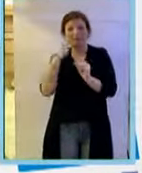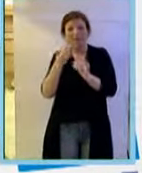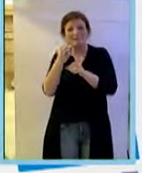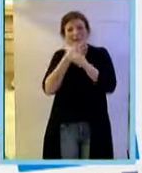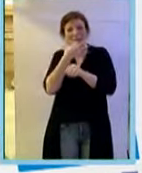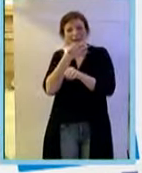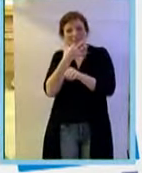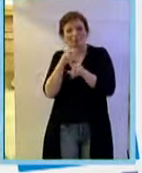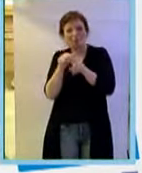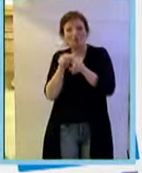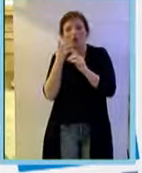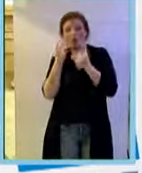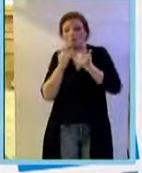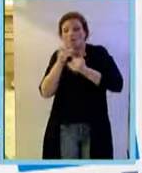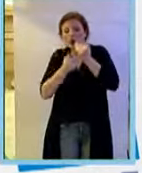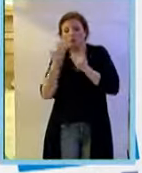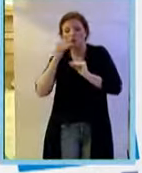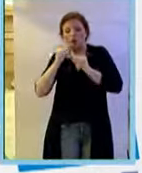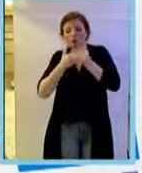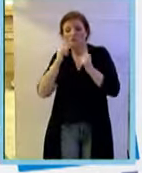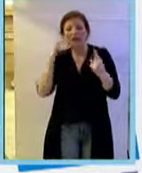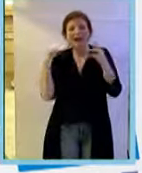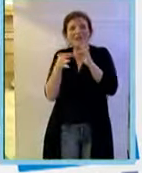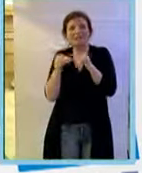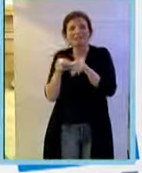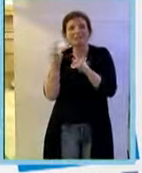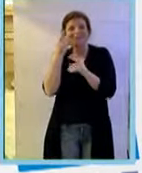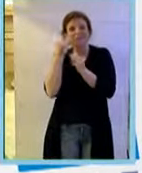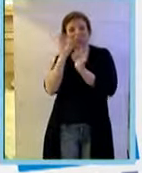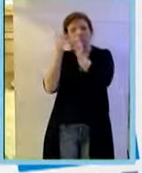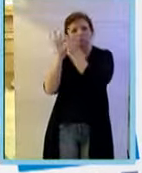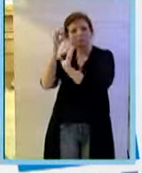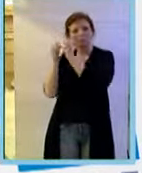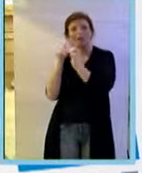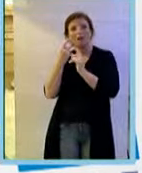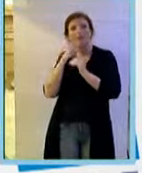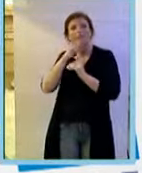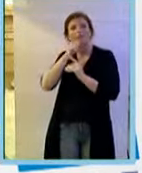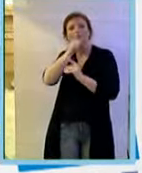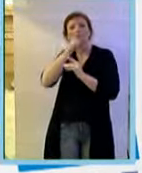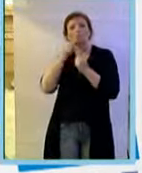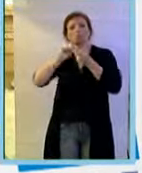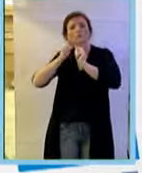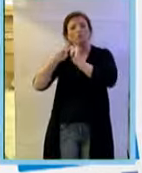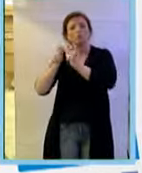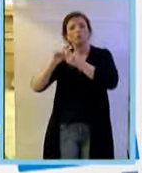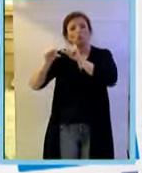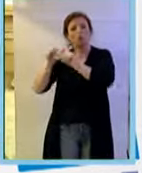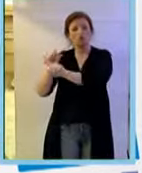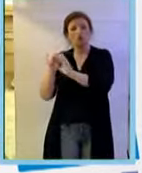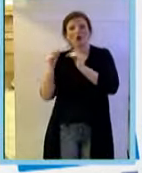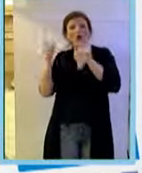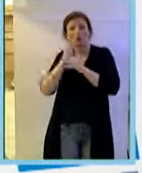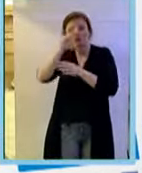processo di maturazione per affimità potete vedere qui queste palline che rappresentano la mutazione all'interno del